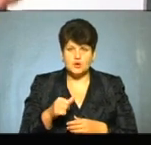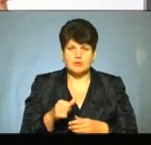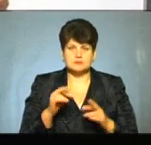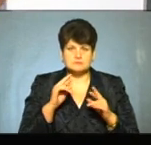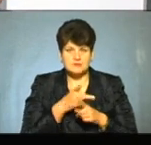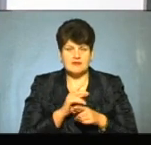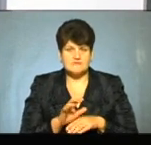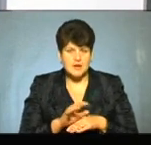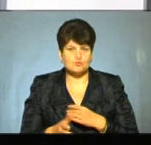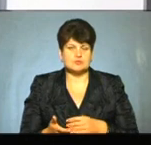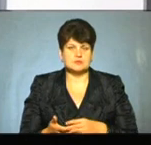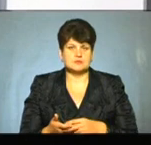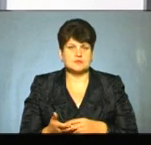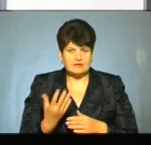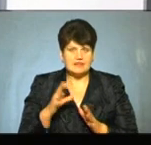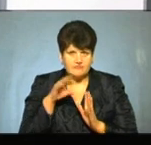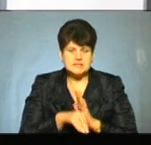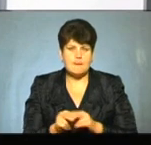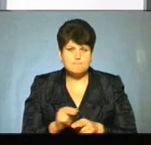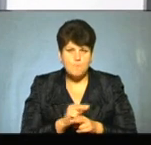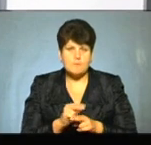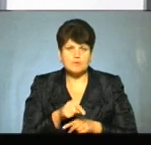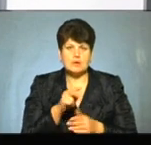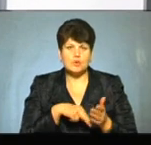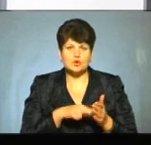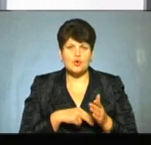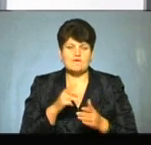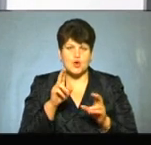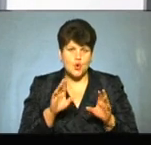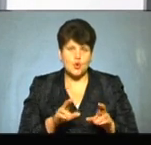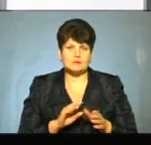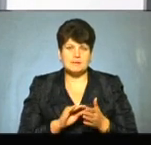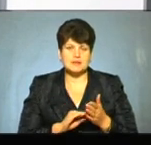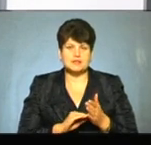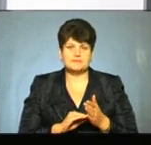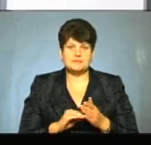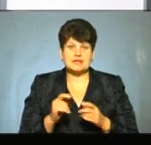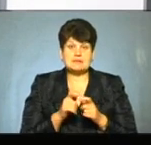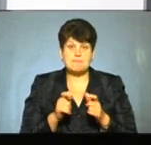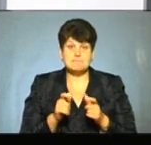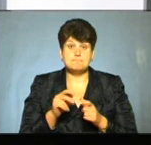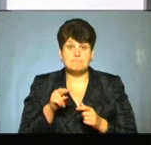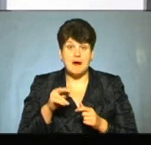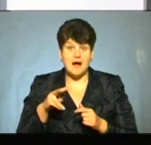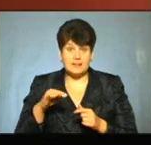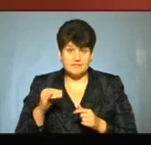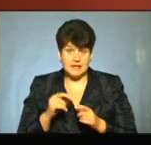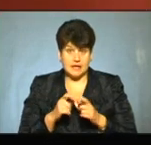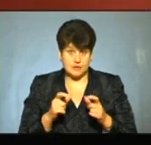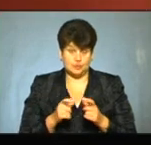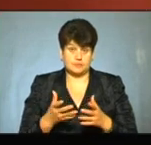Логальний випуск пального. Давайте внесемо поправку в той податковий кодекс, де пропишемо, що із паливних карток, якщо заправлялися.